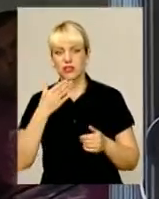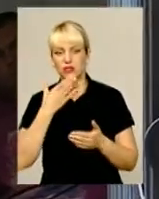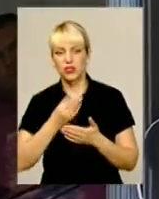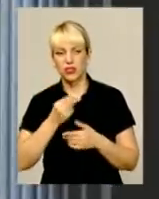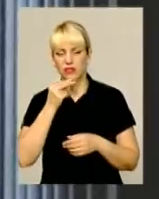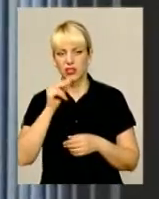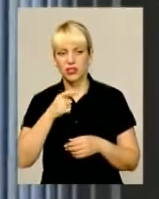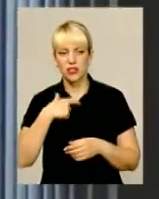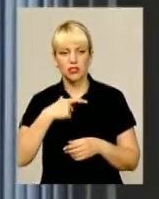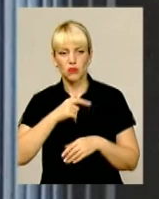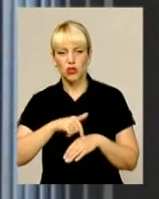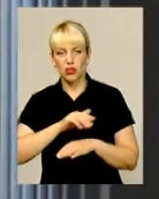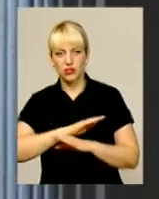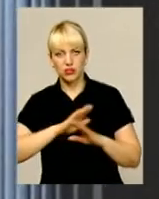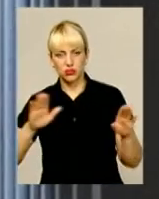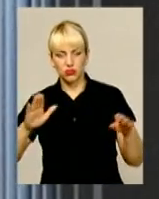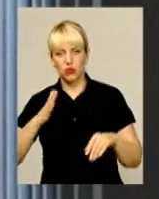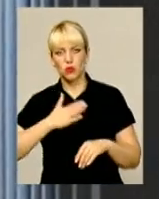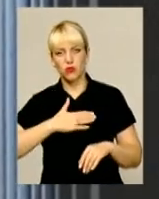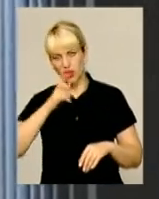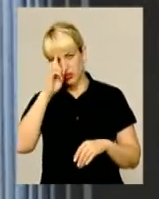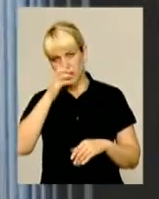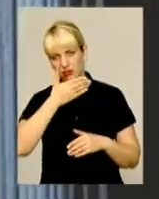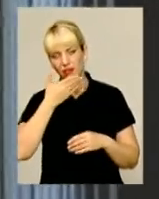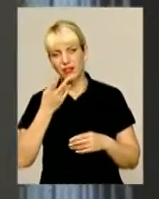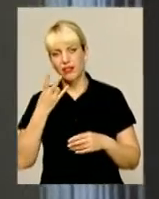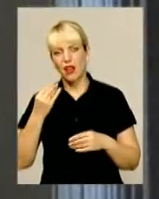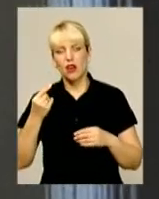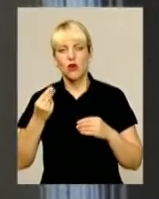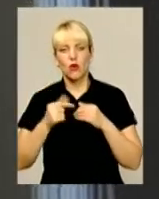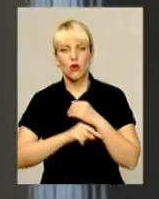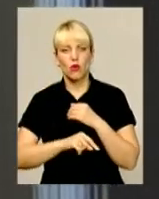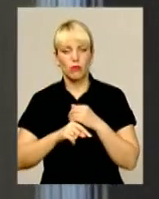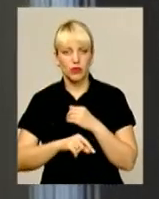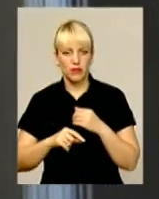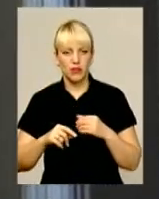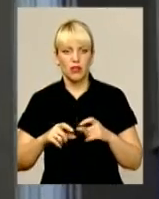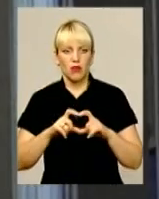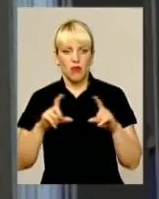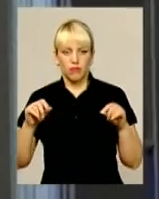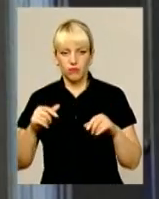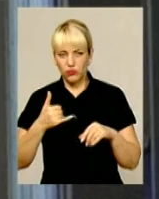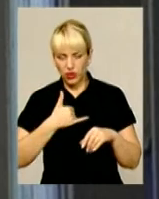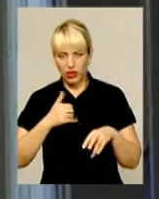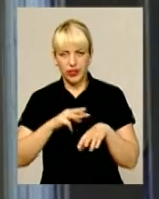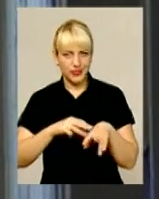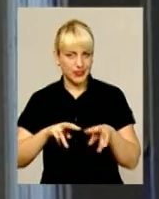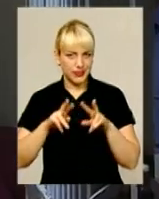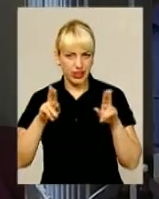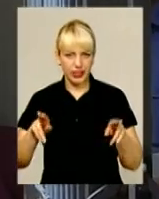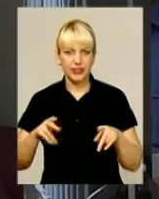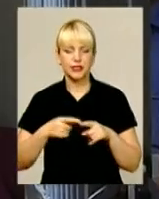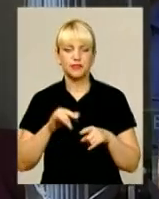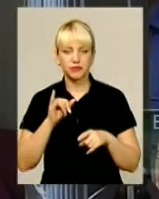не чуствую, в нашій країні немає некорумпуваних органів, в тому числі і міліція наша така, і багато інших.